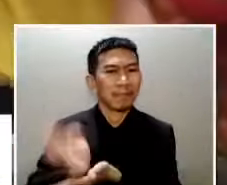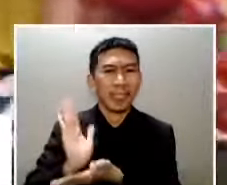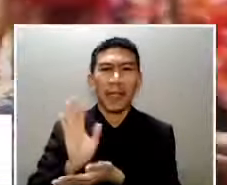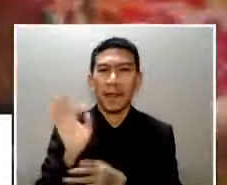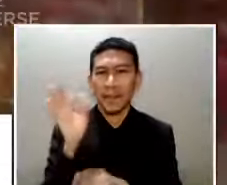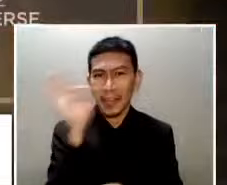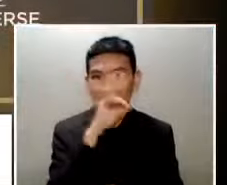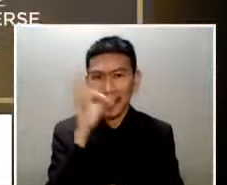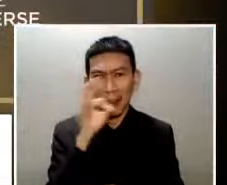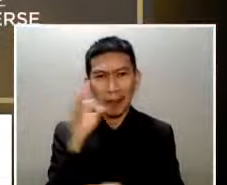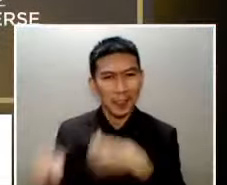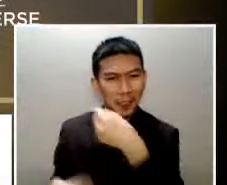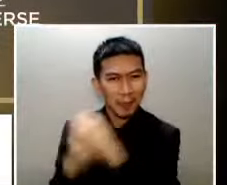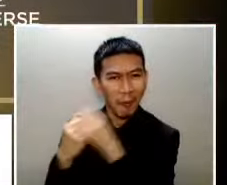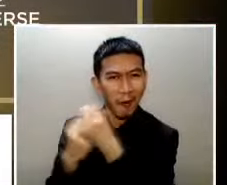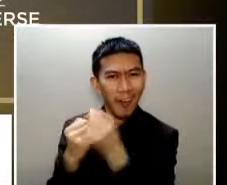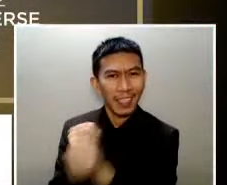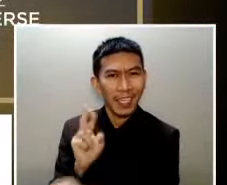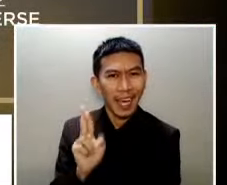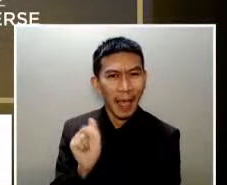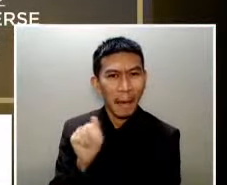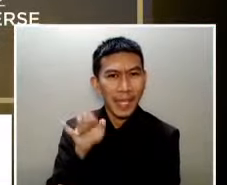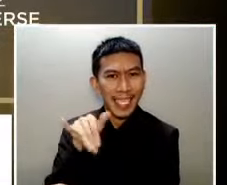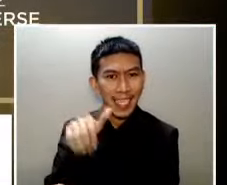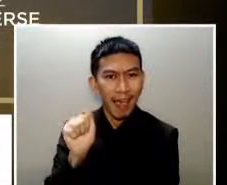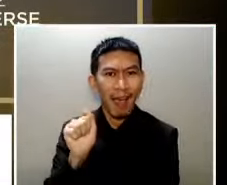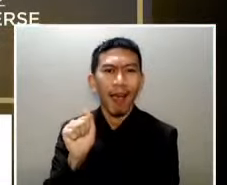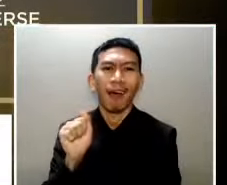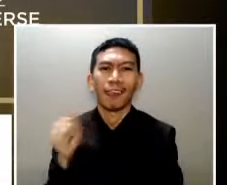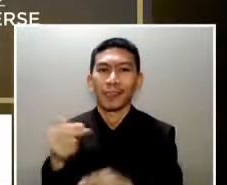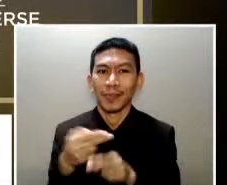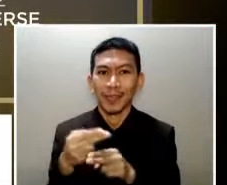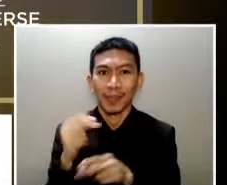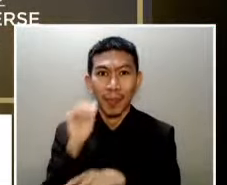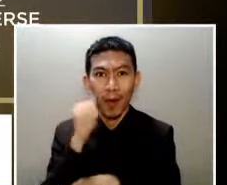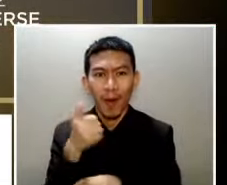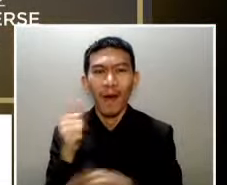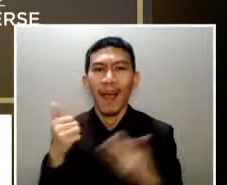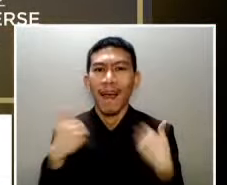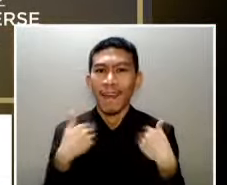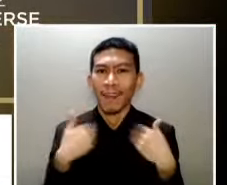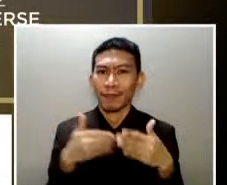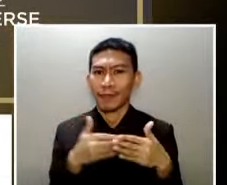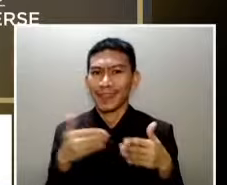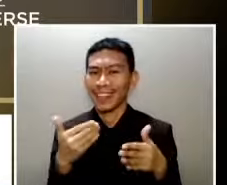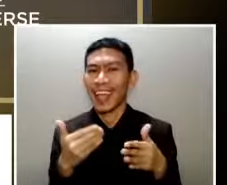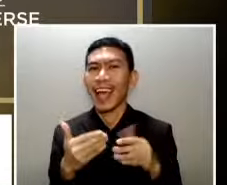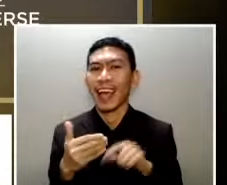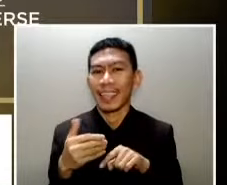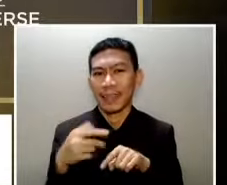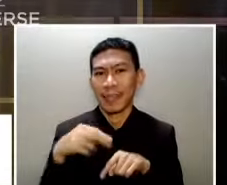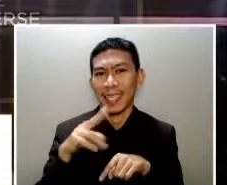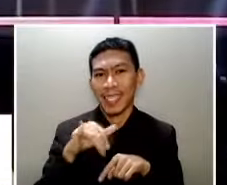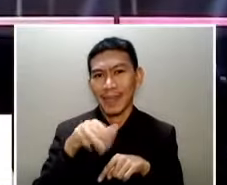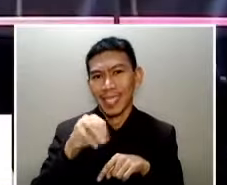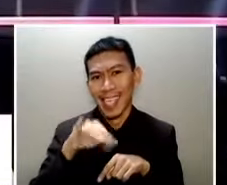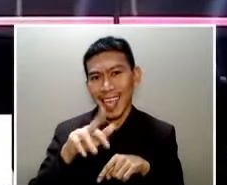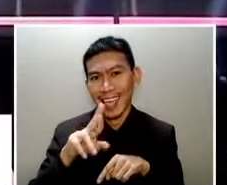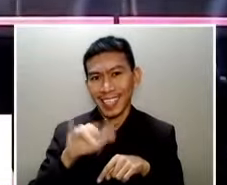para kay Rabia, lalo pa't bukas na ang pinaka-aabangang preliminary competition ng swimsuit at long gown.